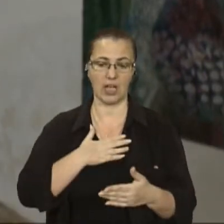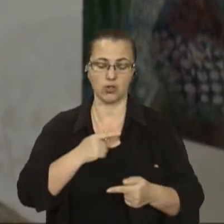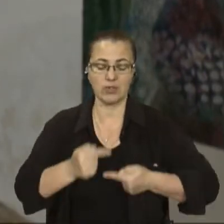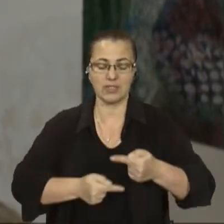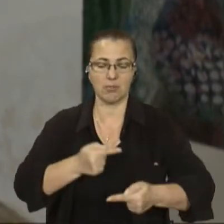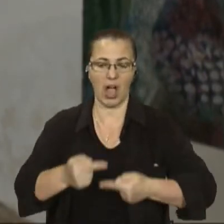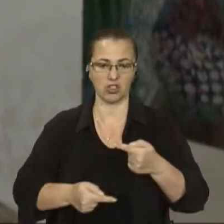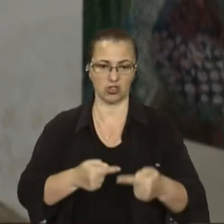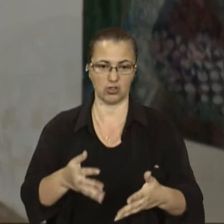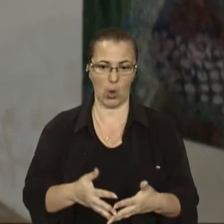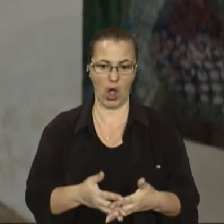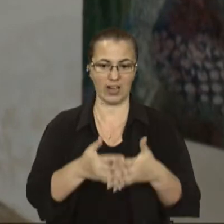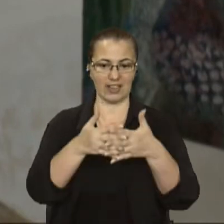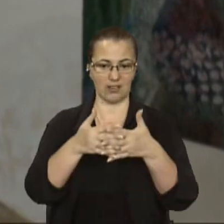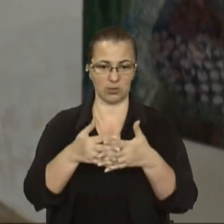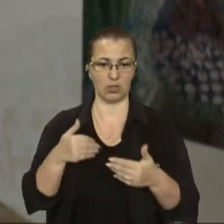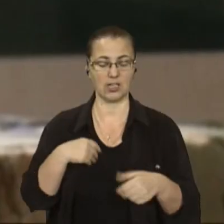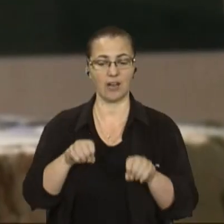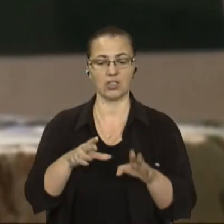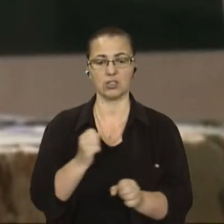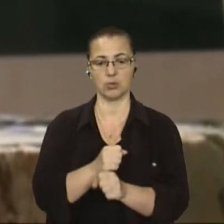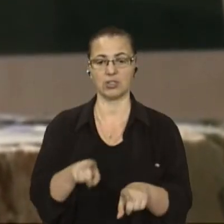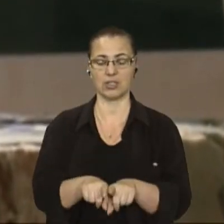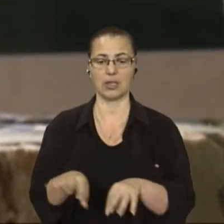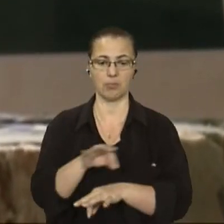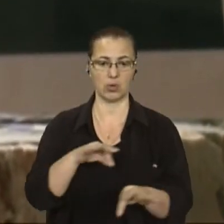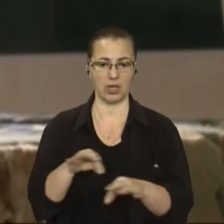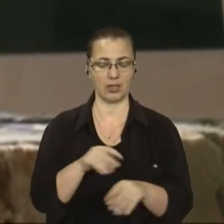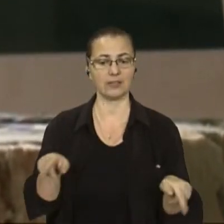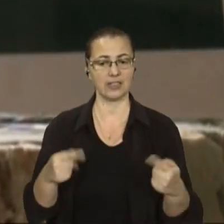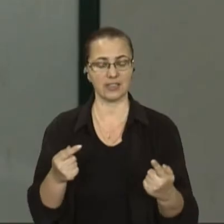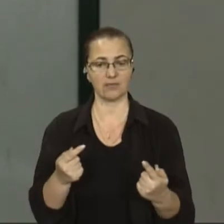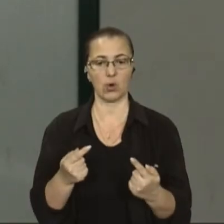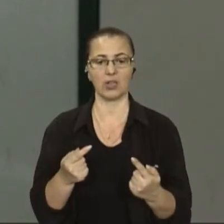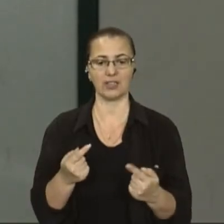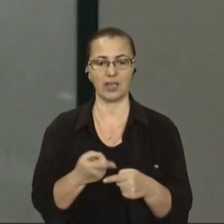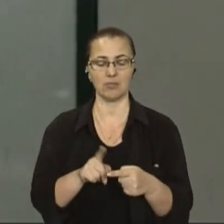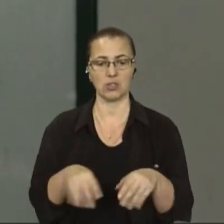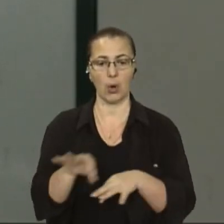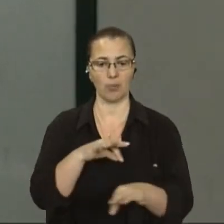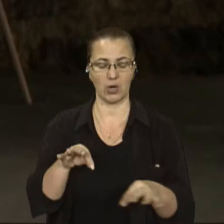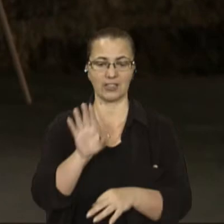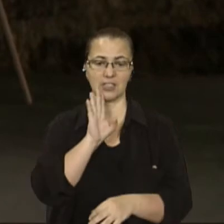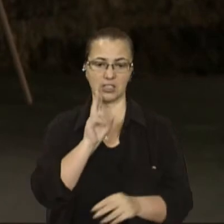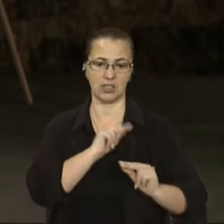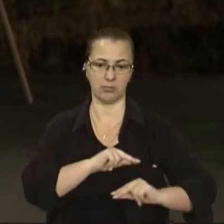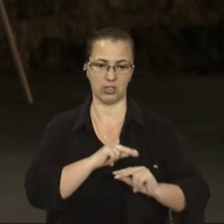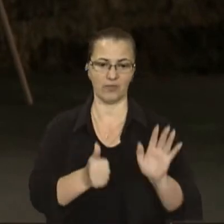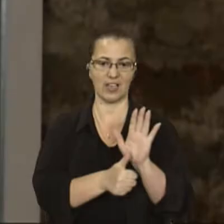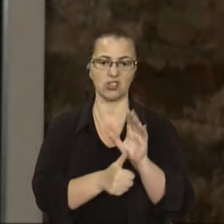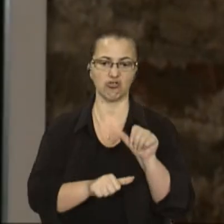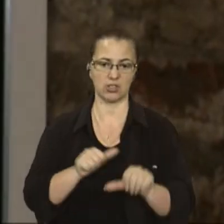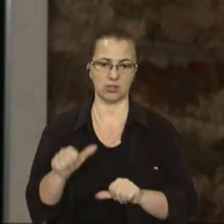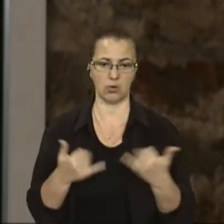архітектурної. Тому я вирішила зробити такий проєкт. Над створенням серії графіки «Тіні предків» Олександра Федорук працювала шість